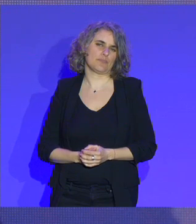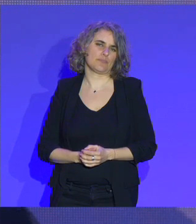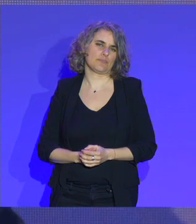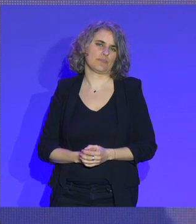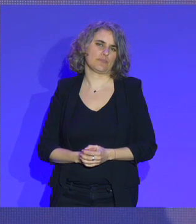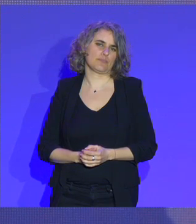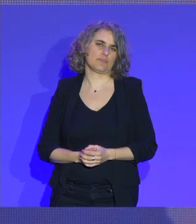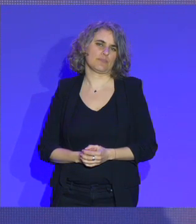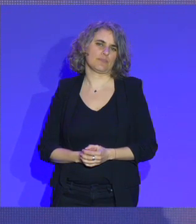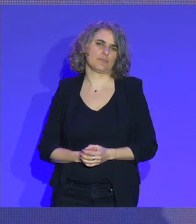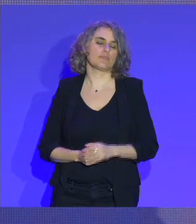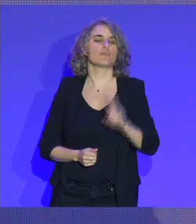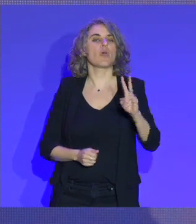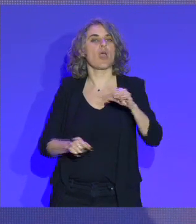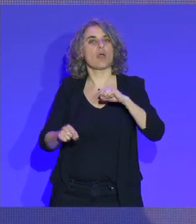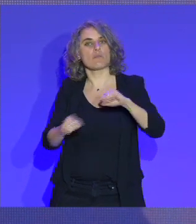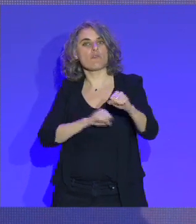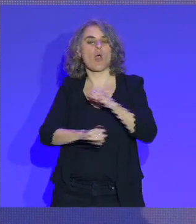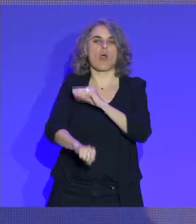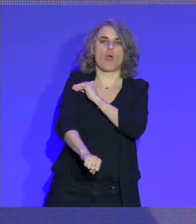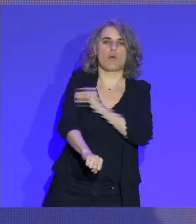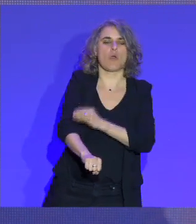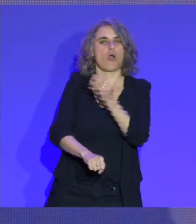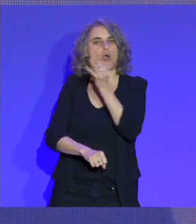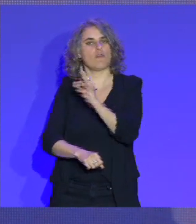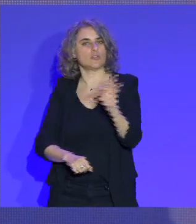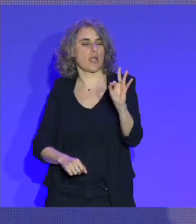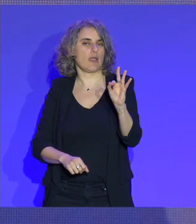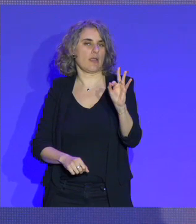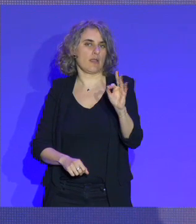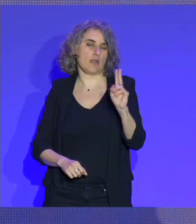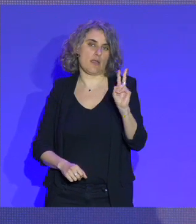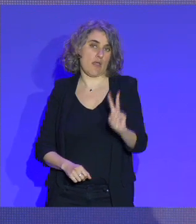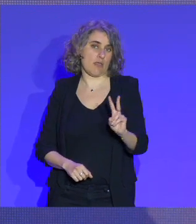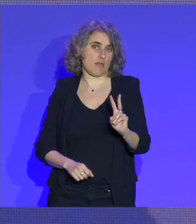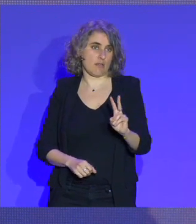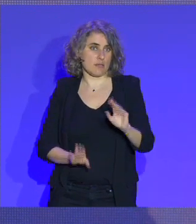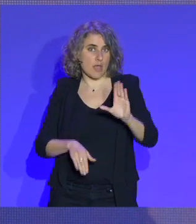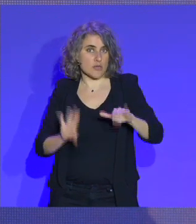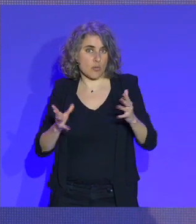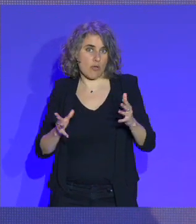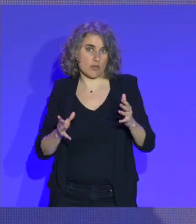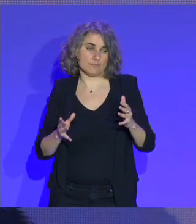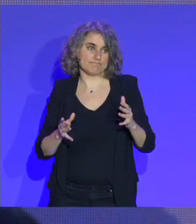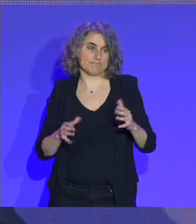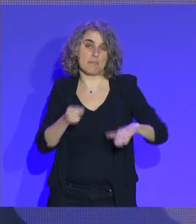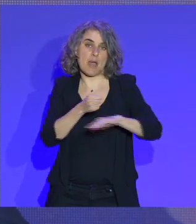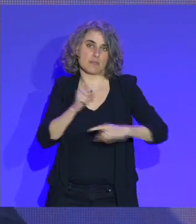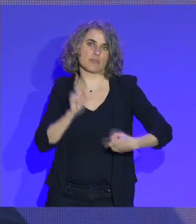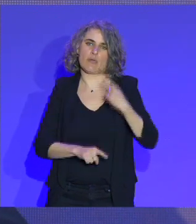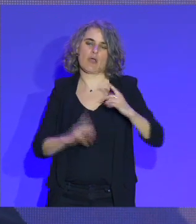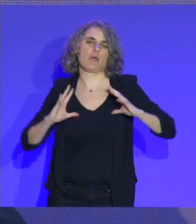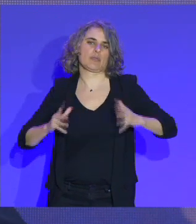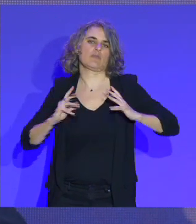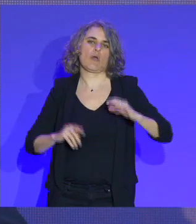C'est un mouvement qui, vous avez raison de le souligner, fonctionne très largement sur le bénévolat. Donc moi, je